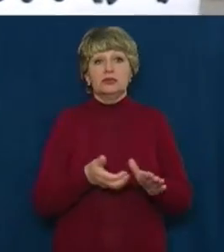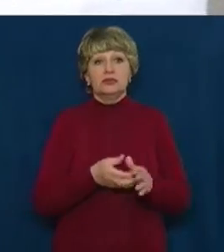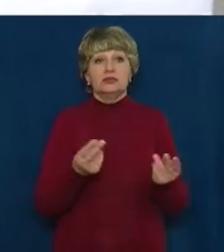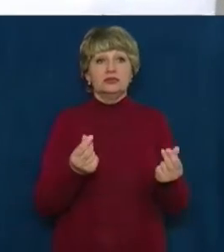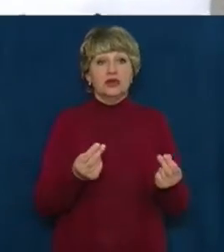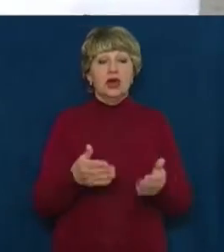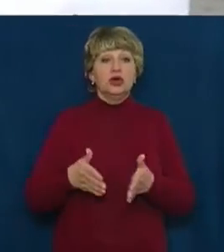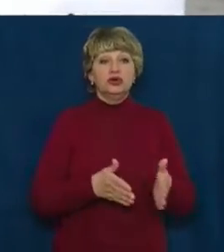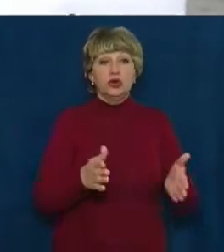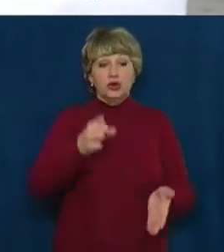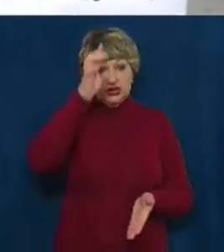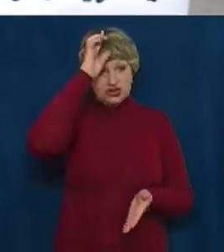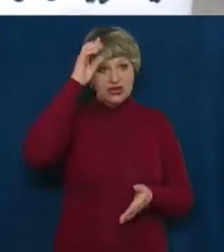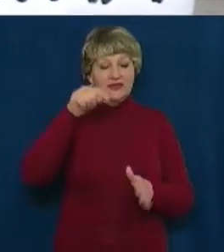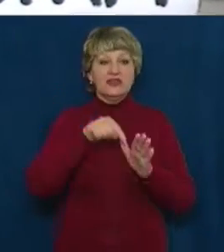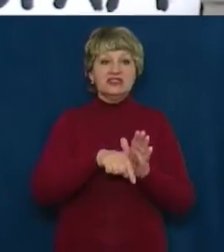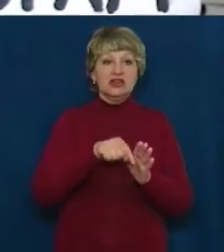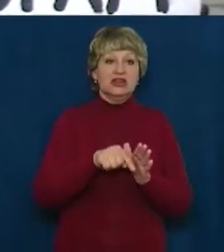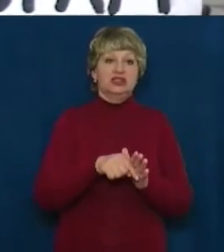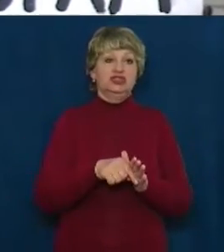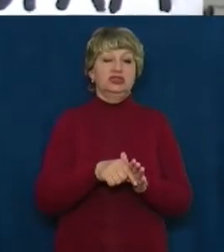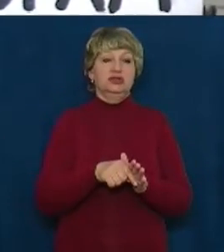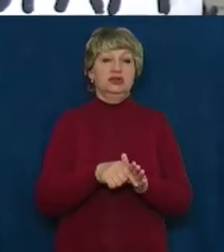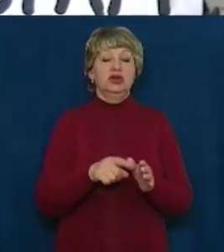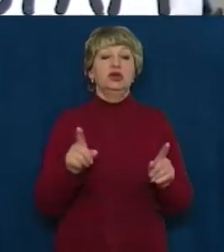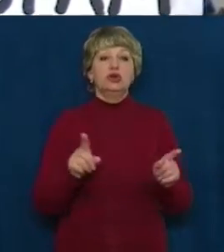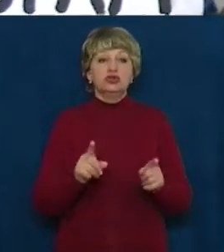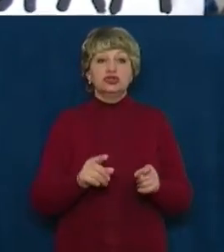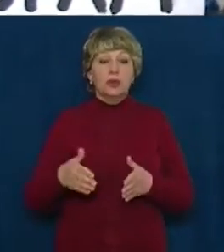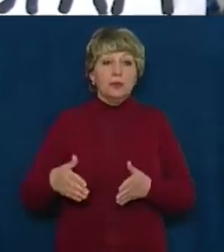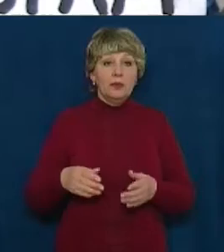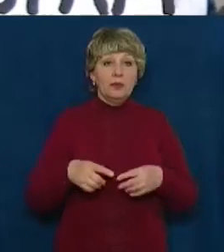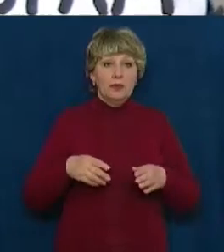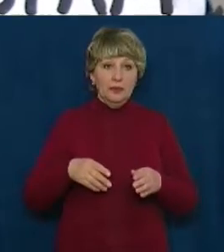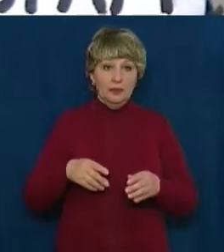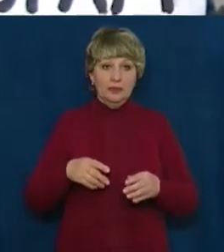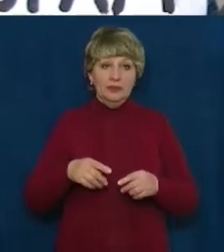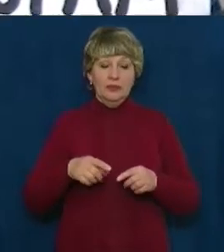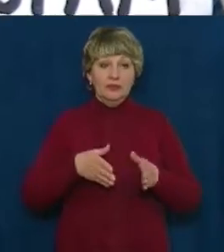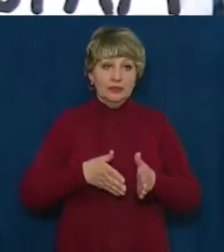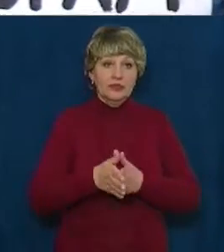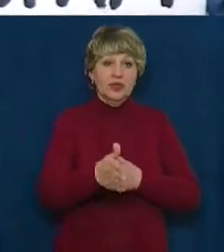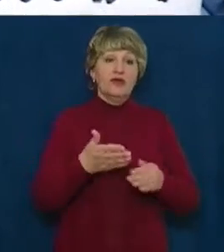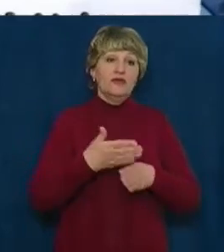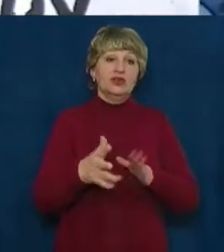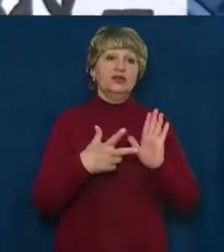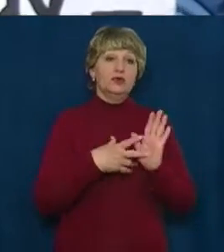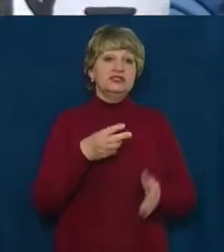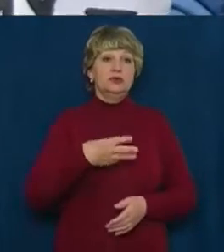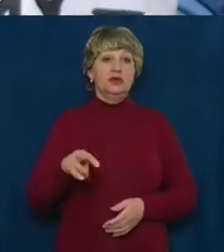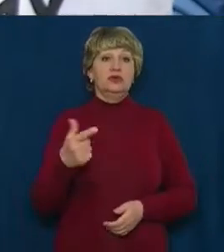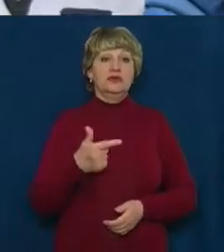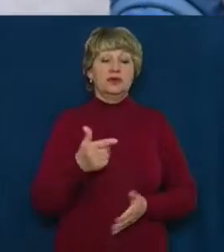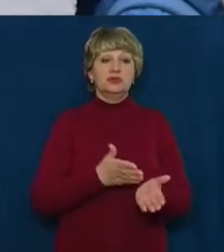значення, на дорогу Н-08, що проходить по Чорнобаївському району, виділено 8 мільйонів гривень служби